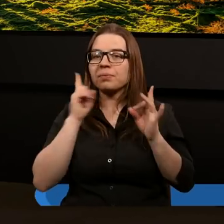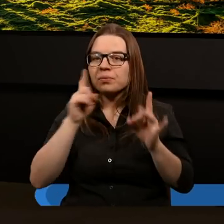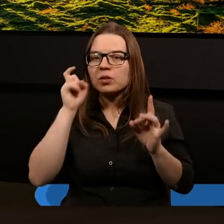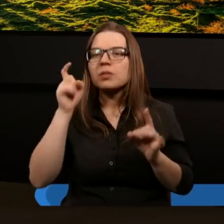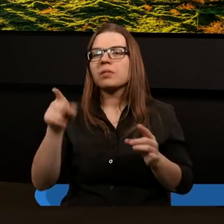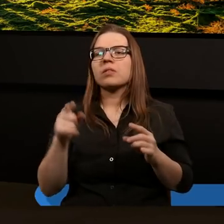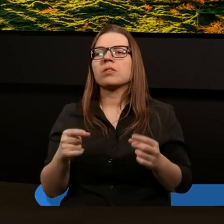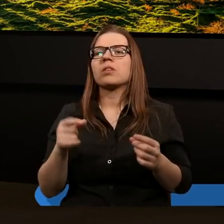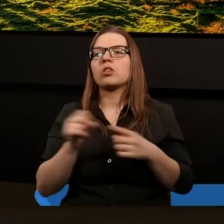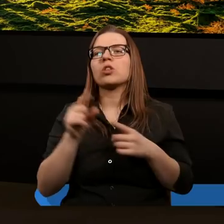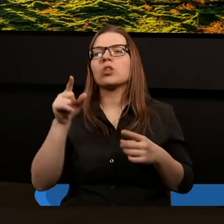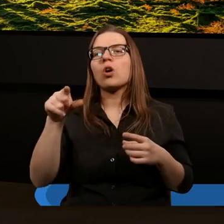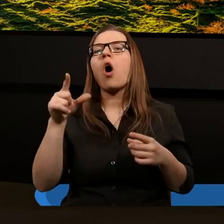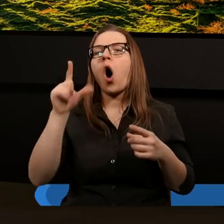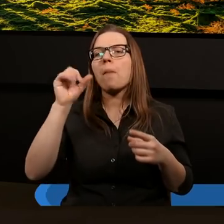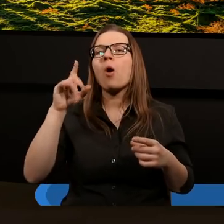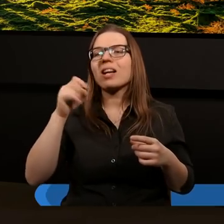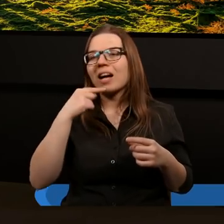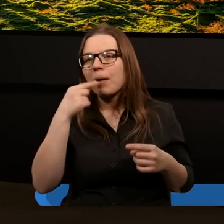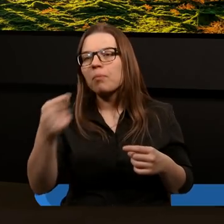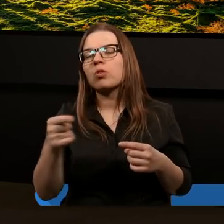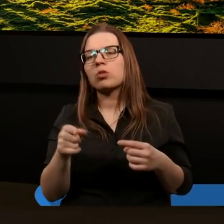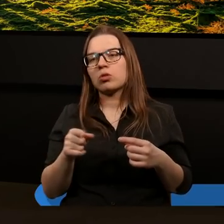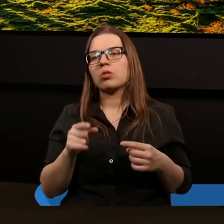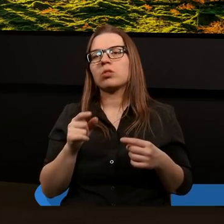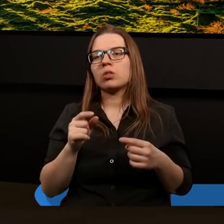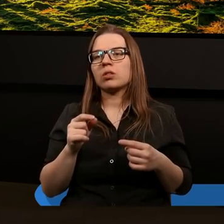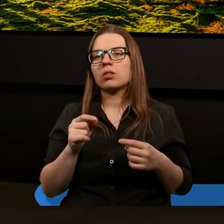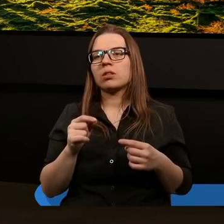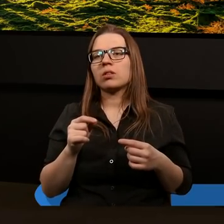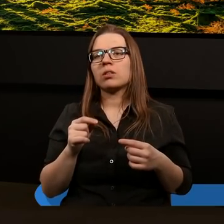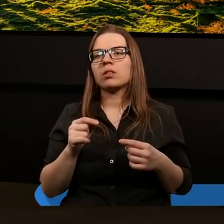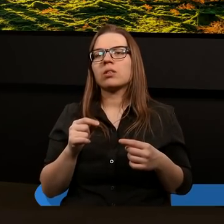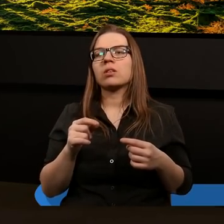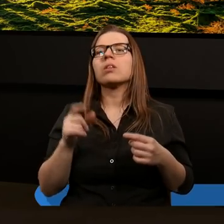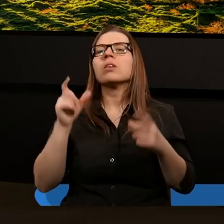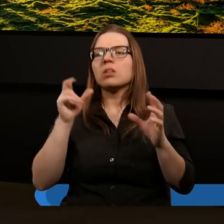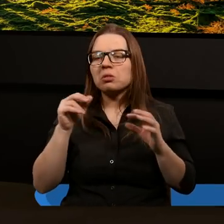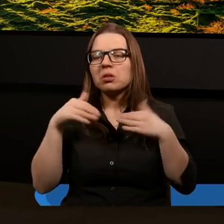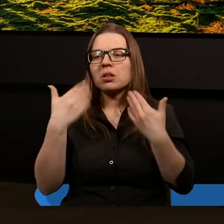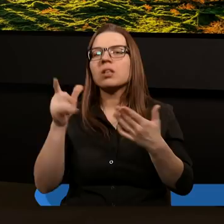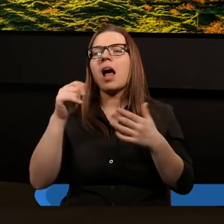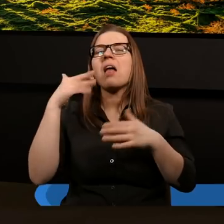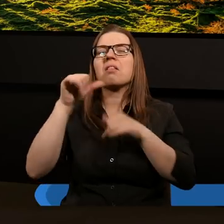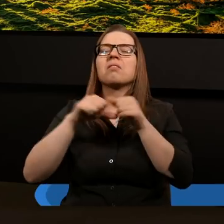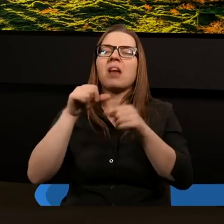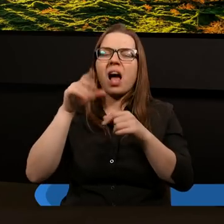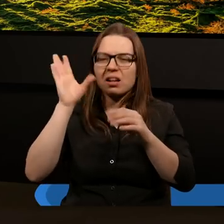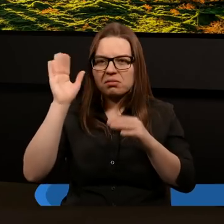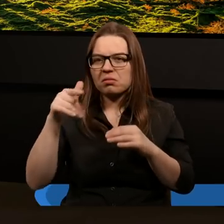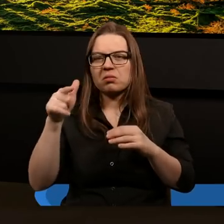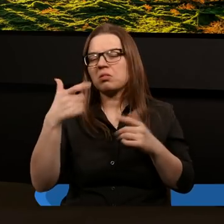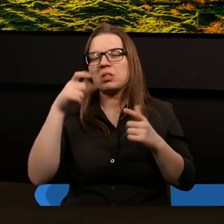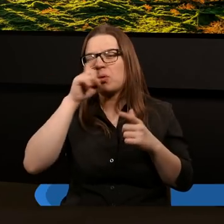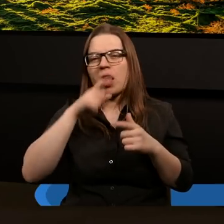zwrócił się do Polikarpa bluźni Jezusowi Chrystusowi. On powiedział 86 lat, służę mojemu Panu, nic